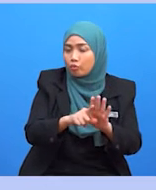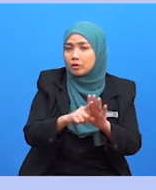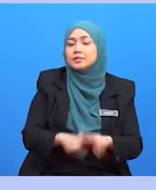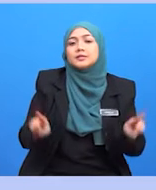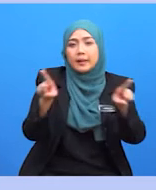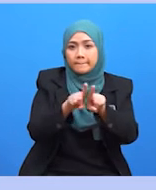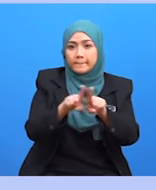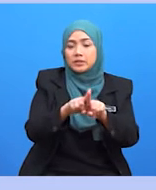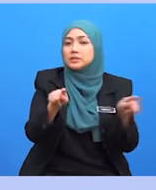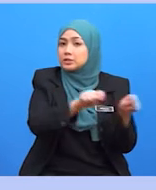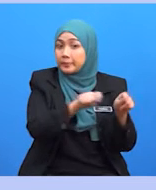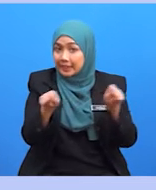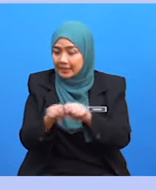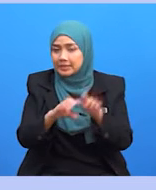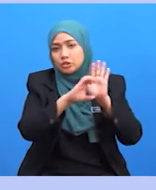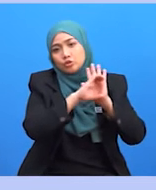seperti contoh